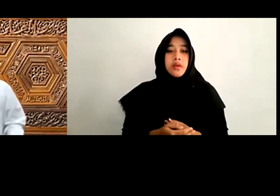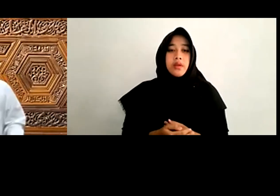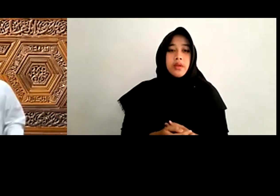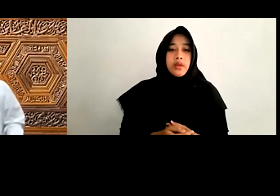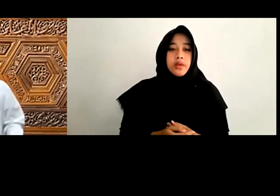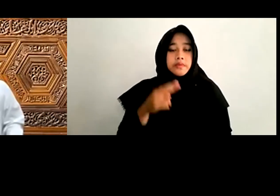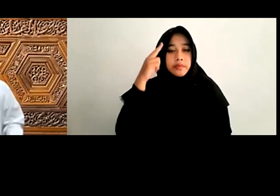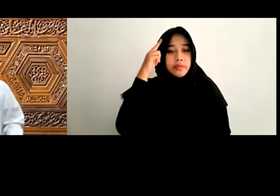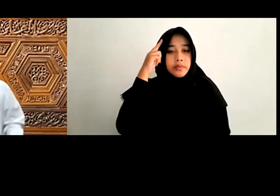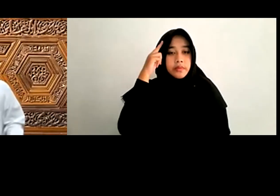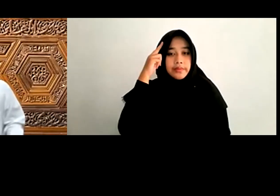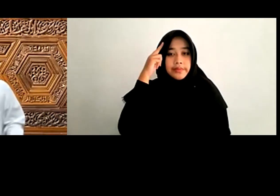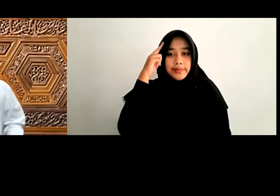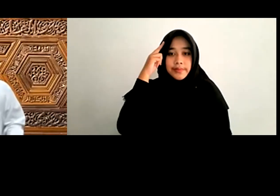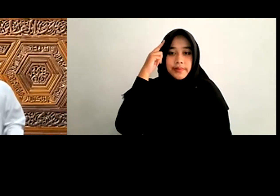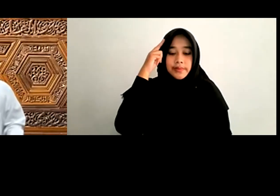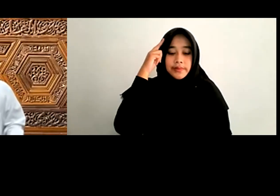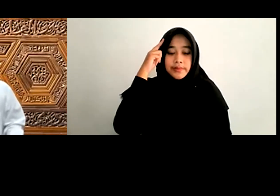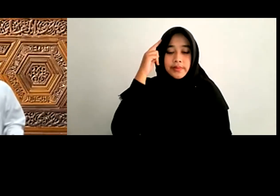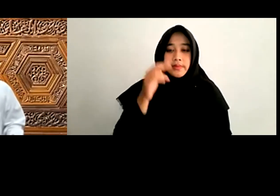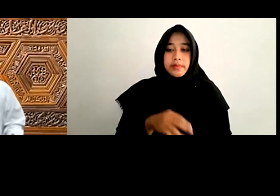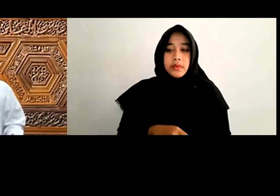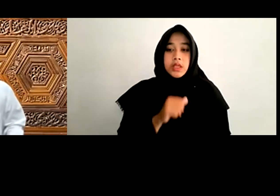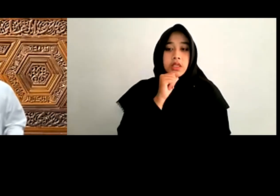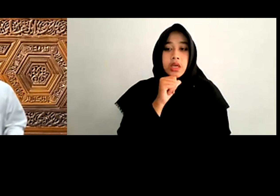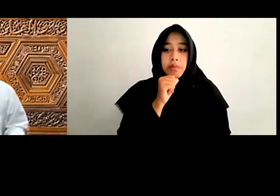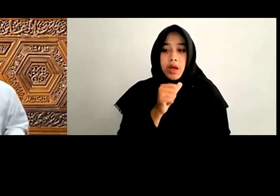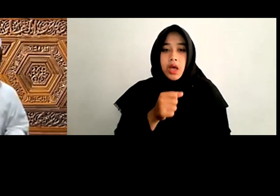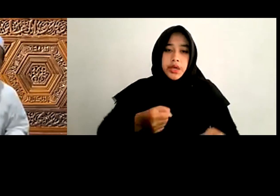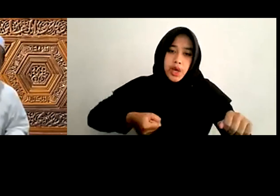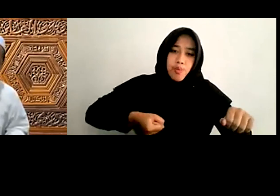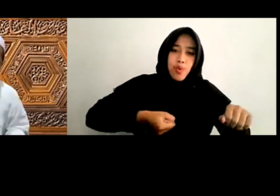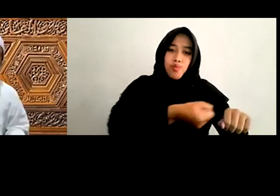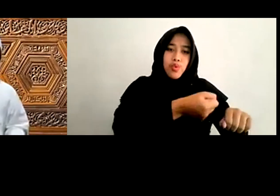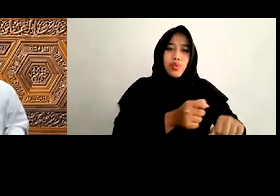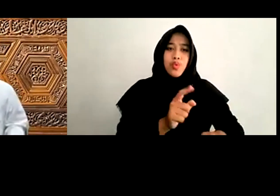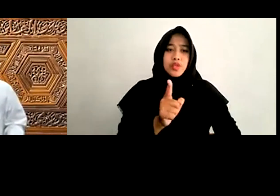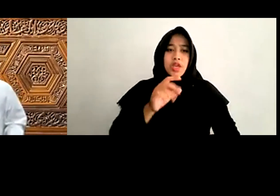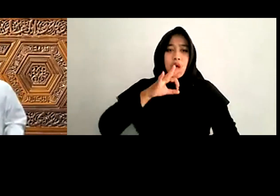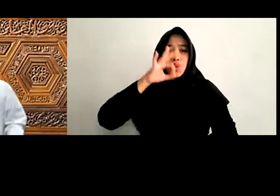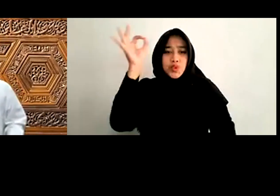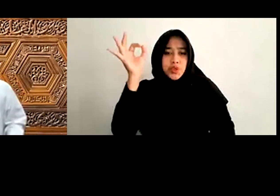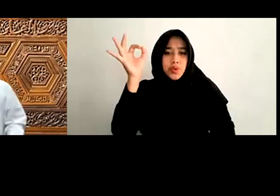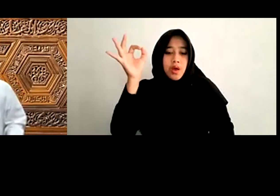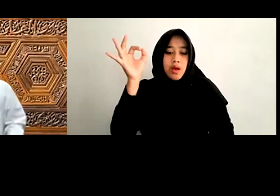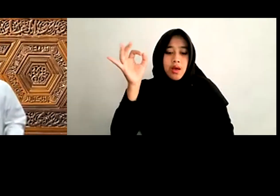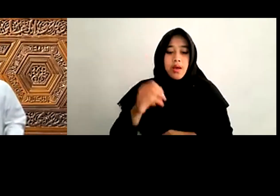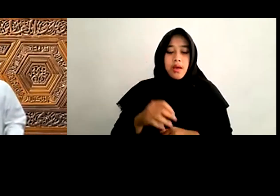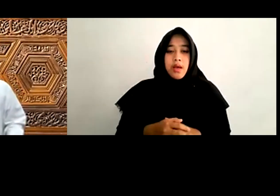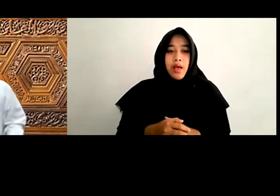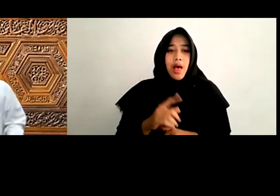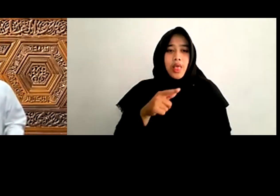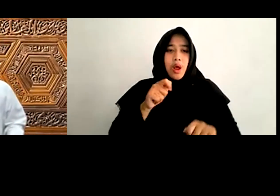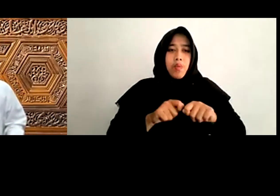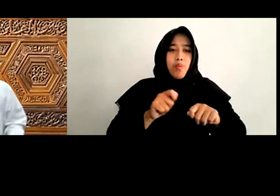Kotalan Nasa Jami'ah Barang Siapa Yang Membunuh Satu Jiwa Saja Atau Berbuat